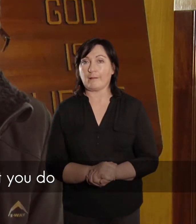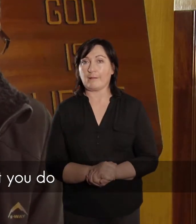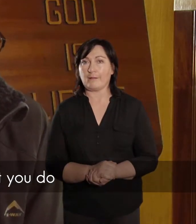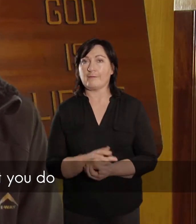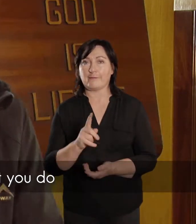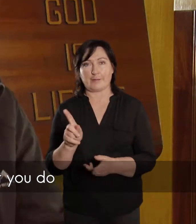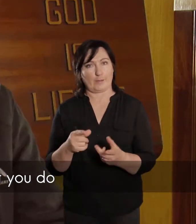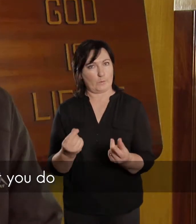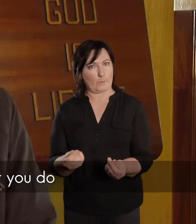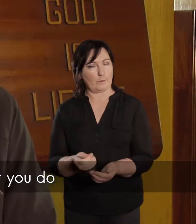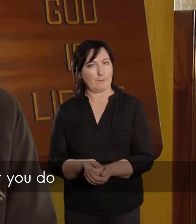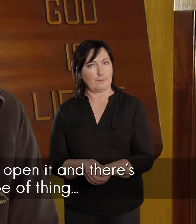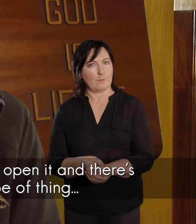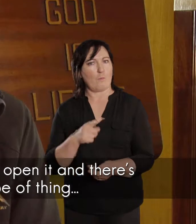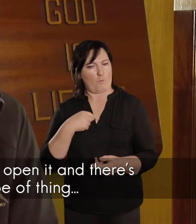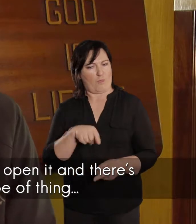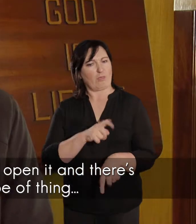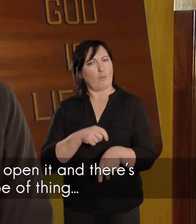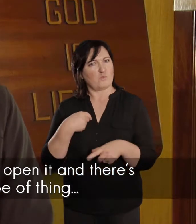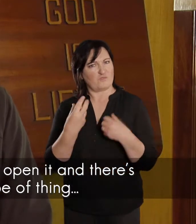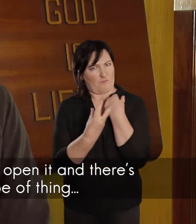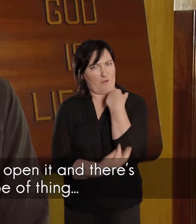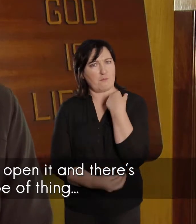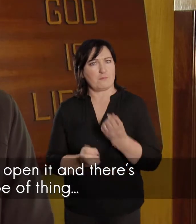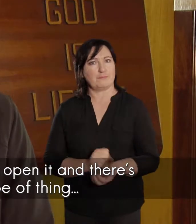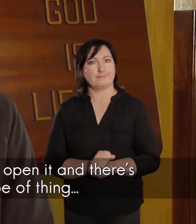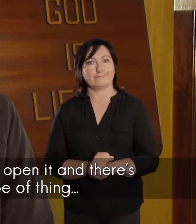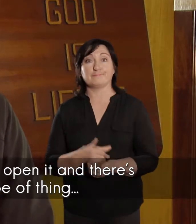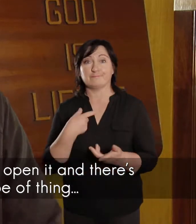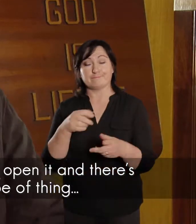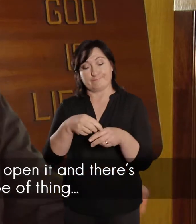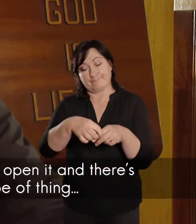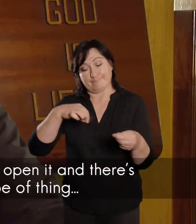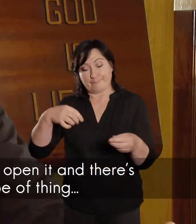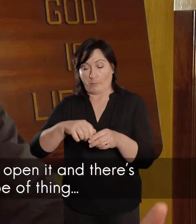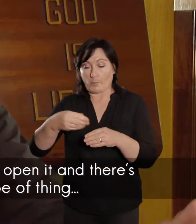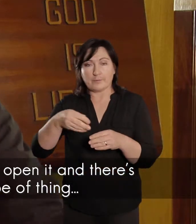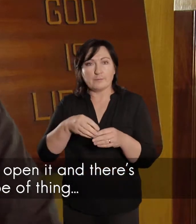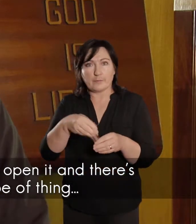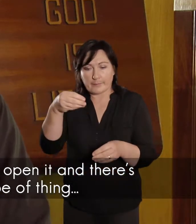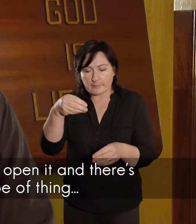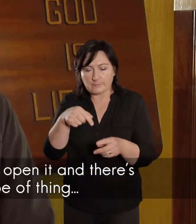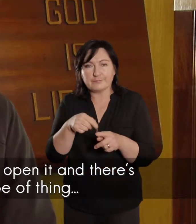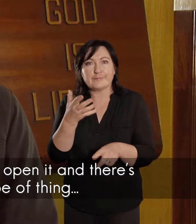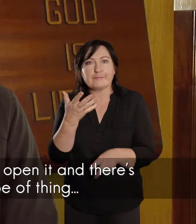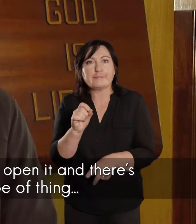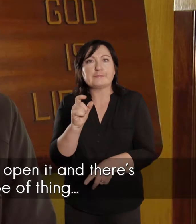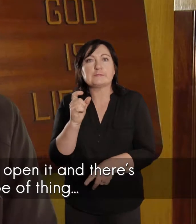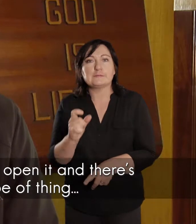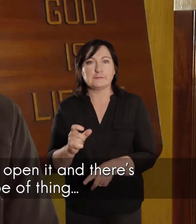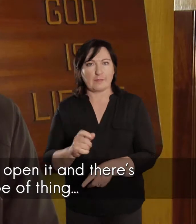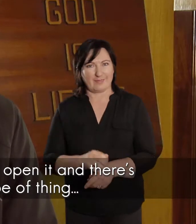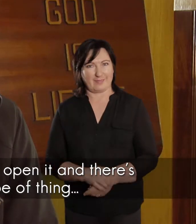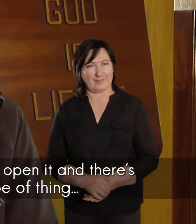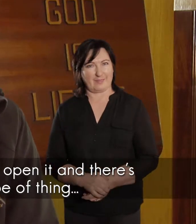jou betaal, van wat jy doen? Want, soos het om my arm. Kijk, dan maak jy op, en dan zit omdreind hier, 50 cent,